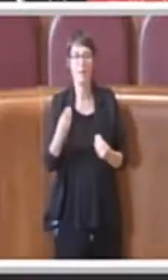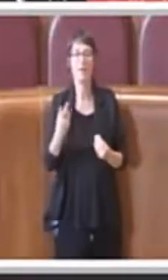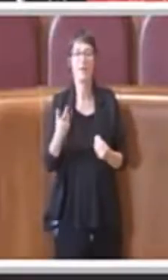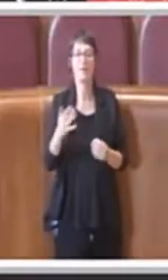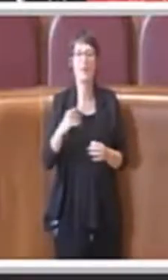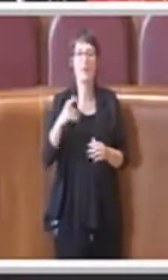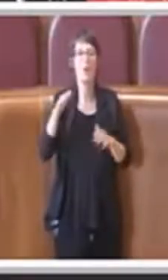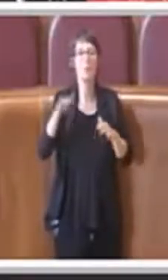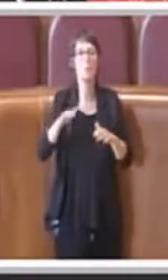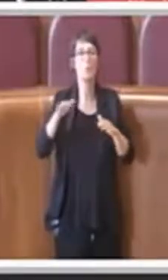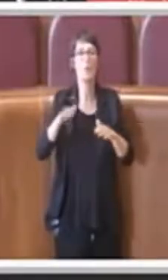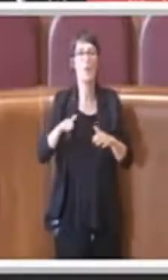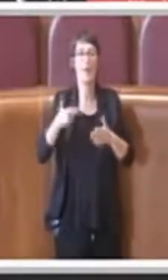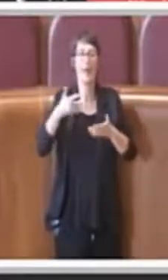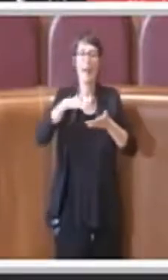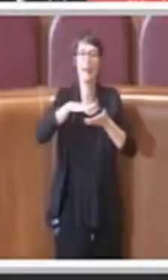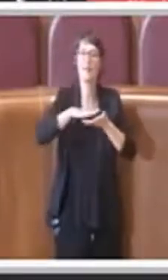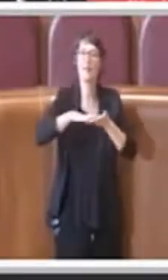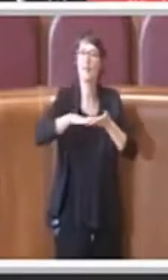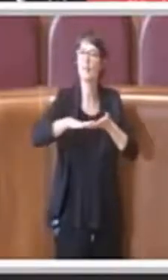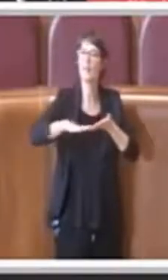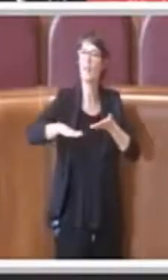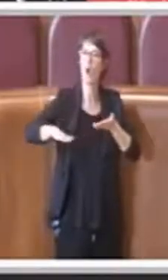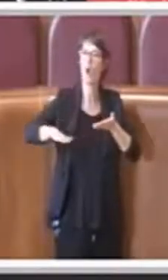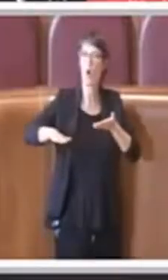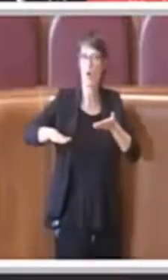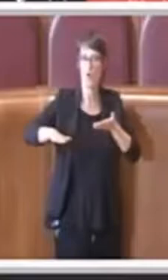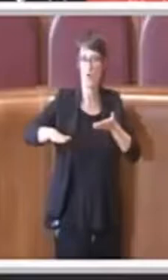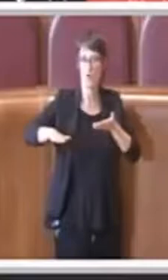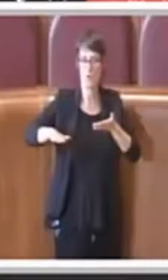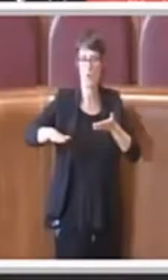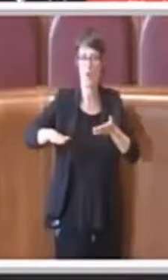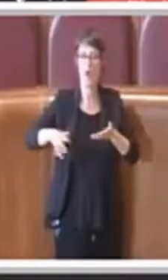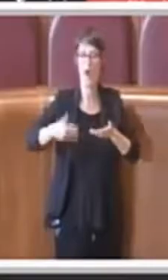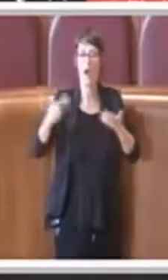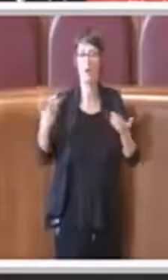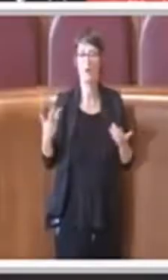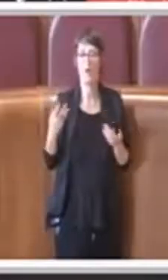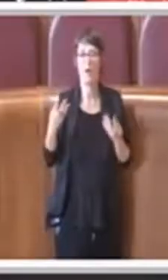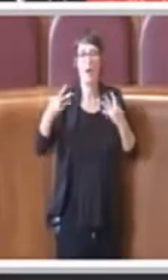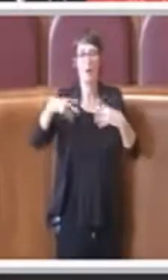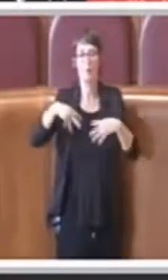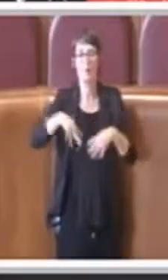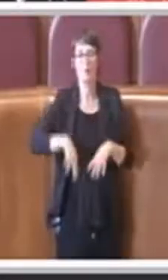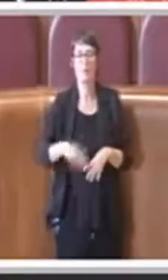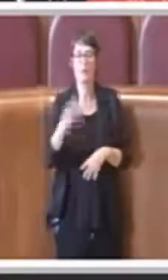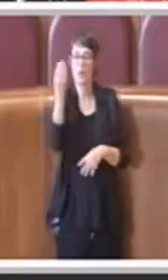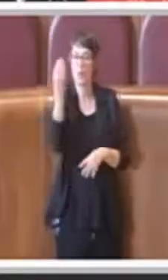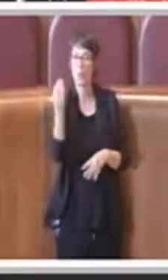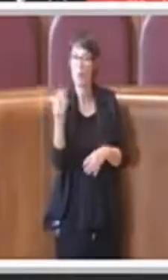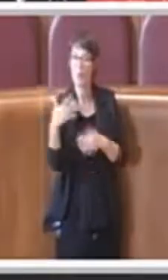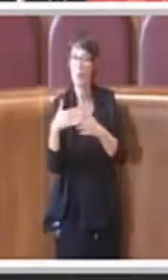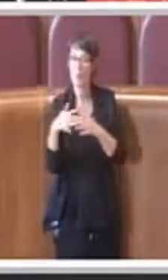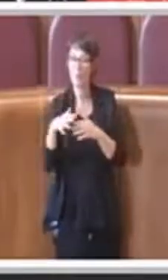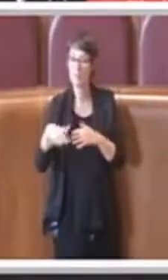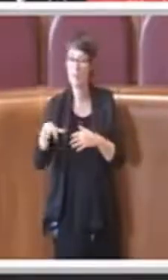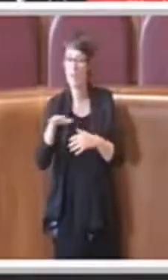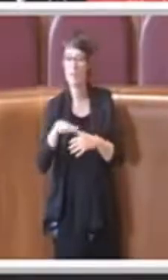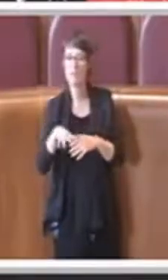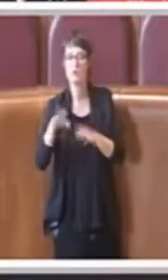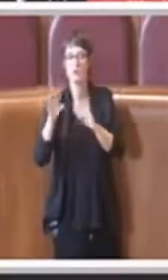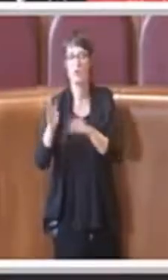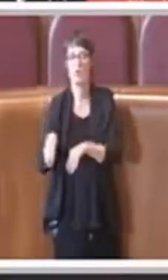luogo perché non è stato trovato un luogo idoneo vicino ai monumenti, ma cancellati.